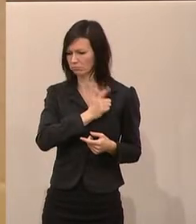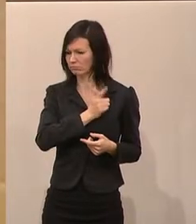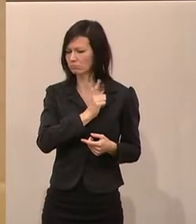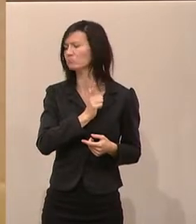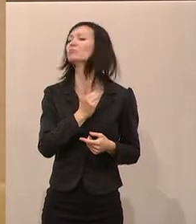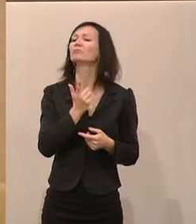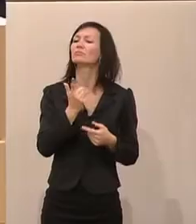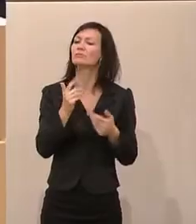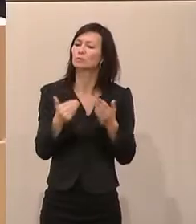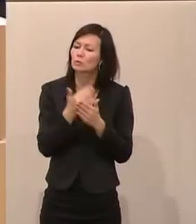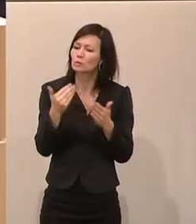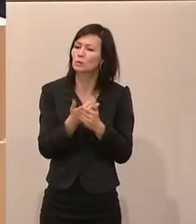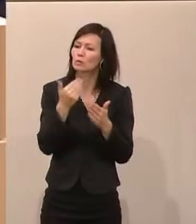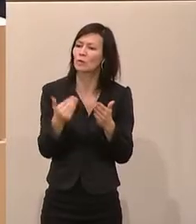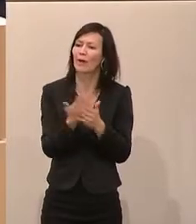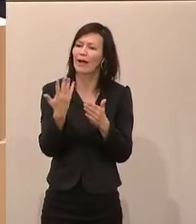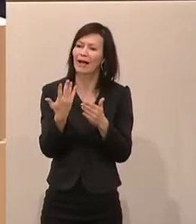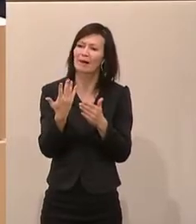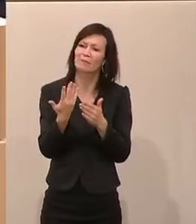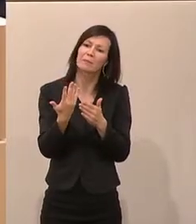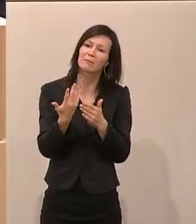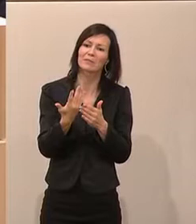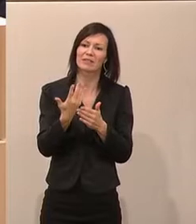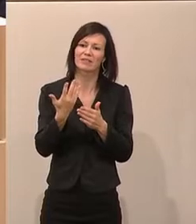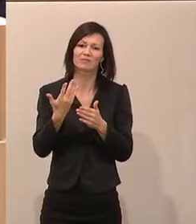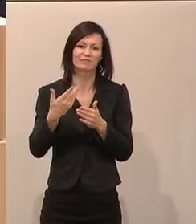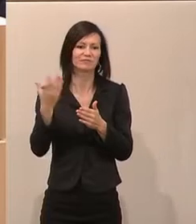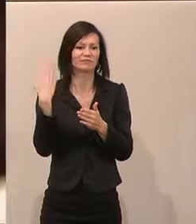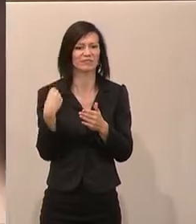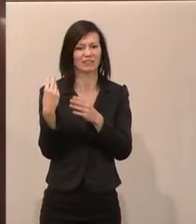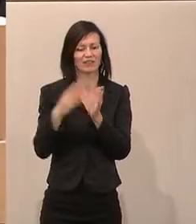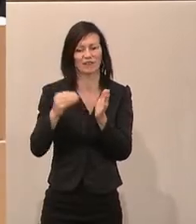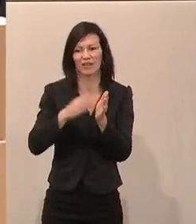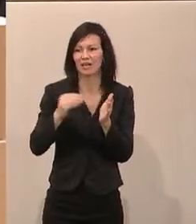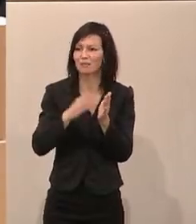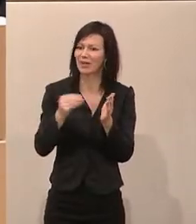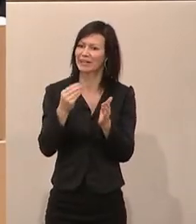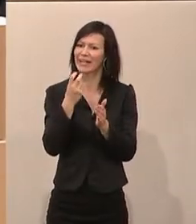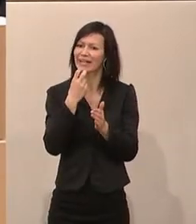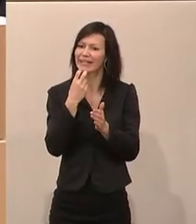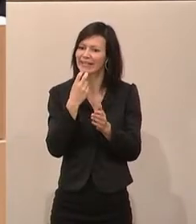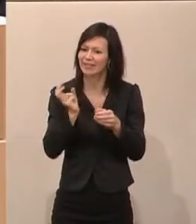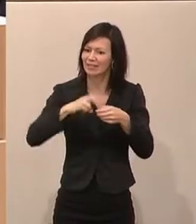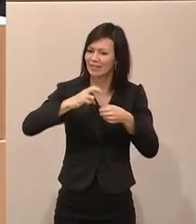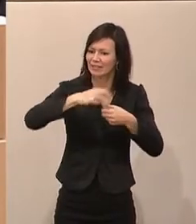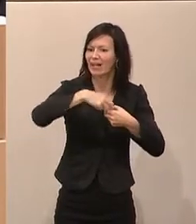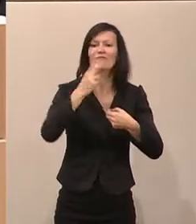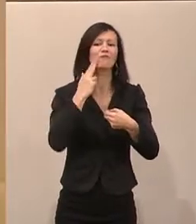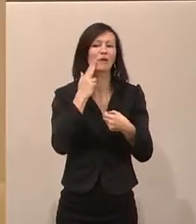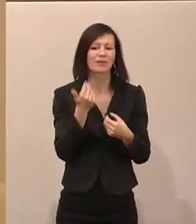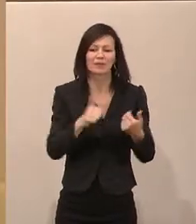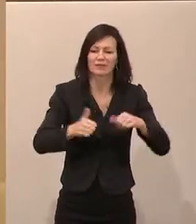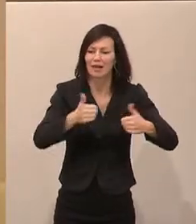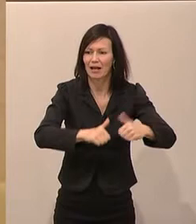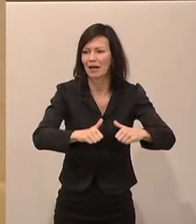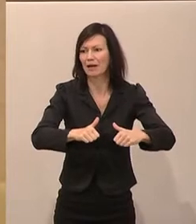Energiebranchenvertreter reinreklamieren und ein paar fossile Branchenvertreter rausreklamieren. Leider wurde diese